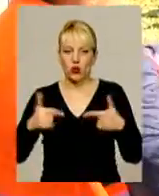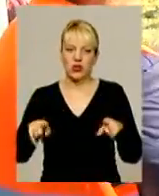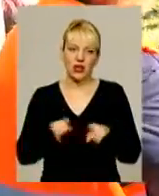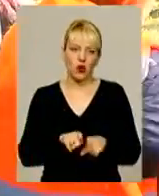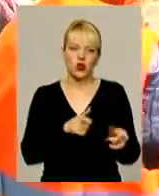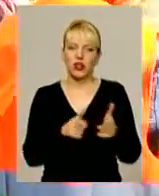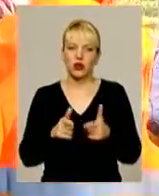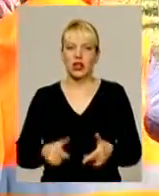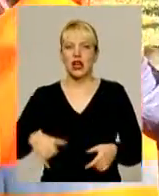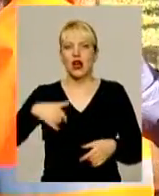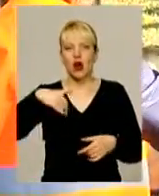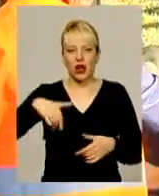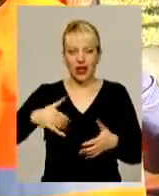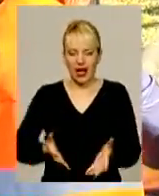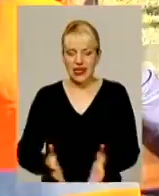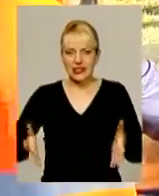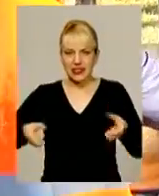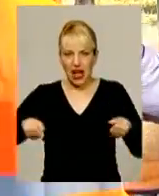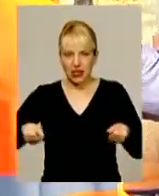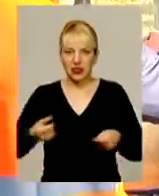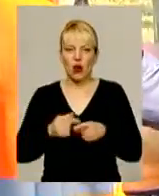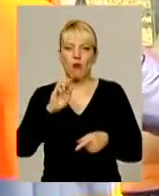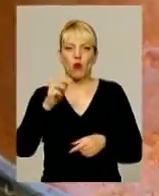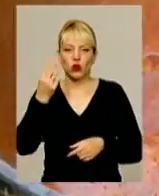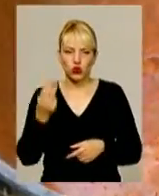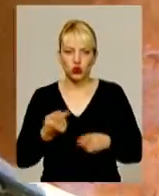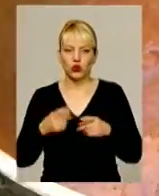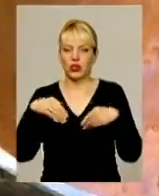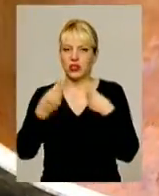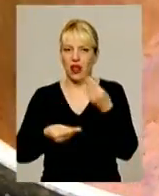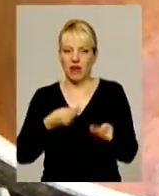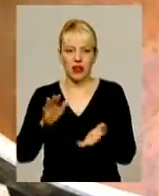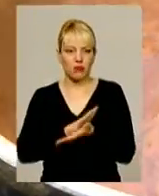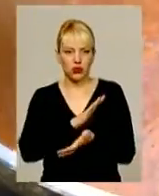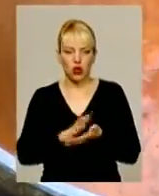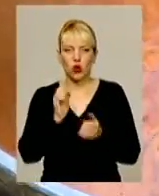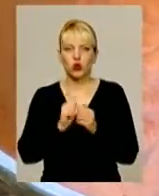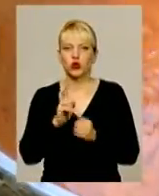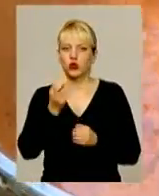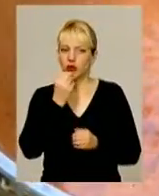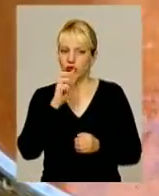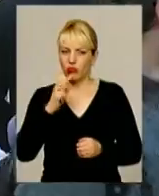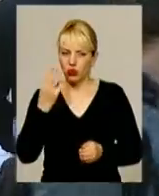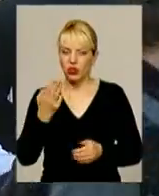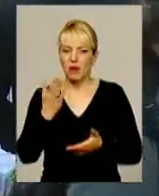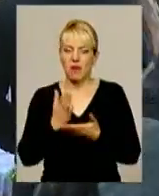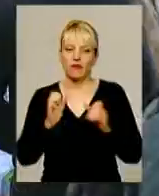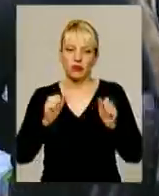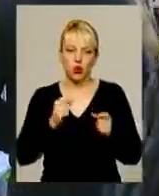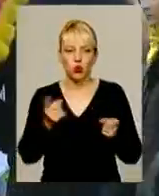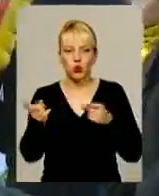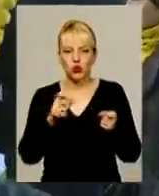Наготували цілий казан борщу, його роздавали безкоштовно, та кожен, хто скуштував борщ, мав змогу долучитися до